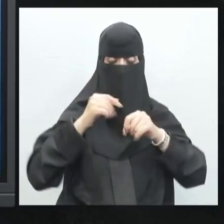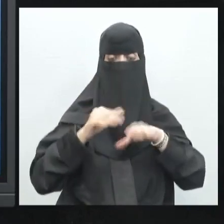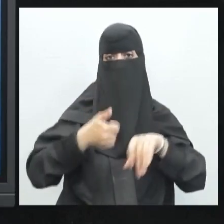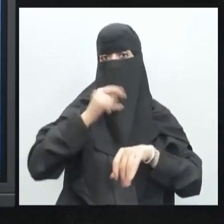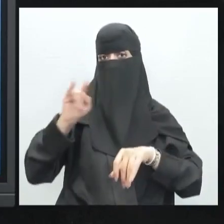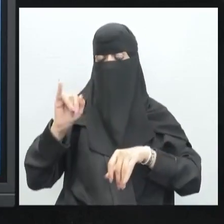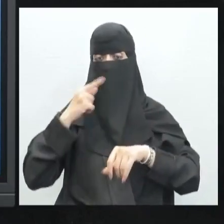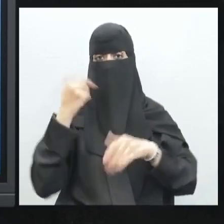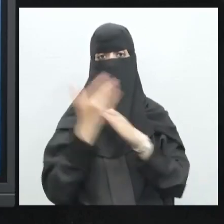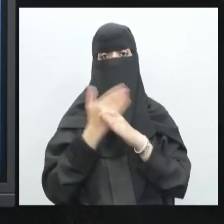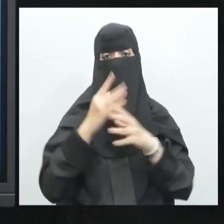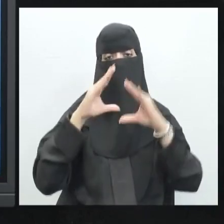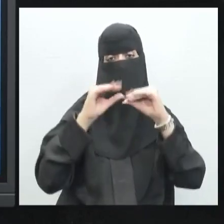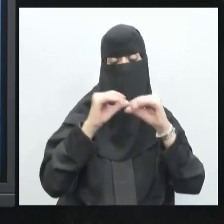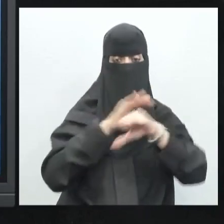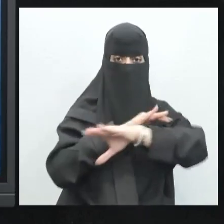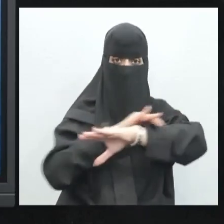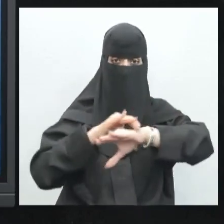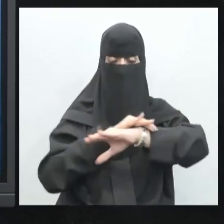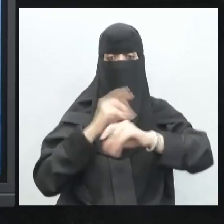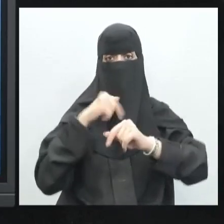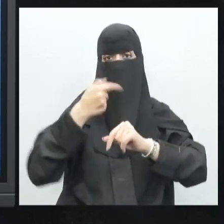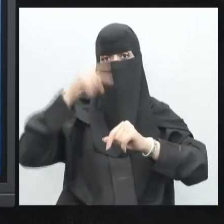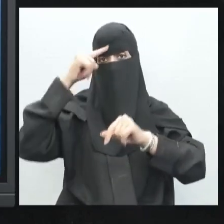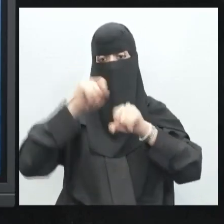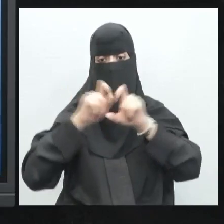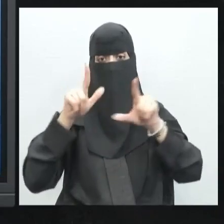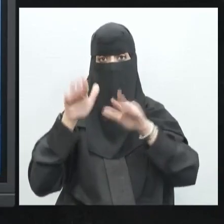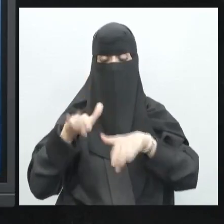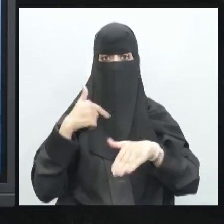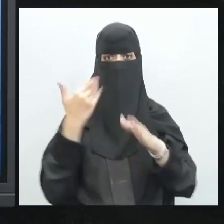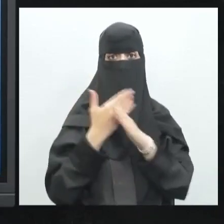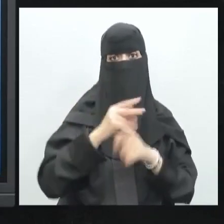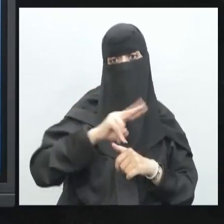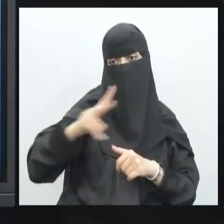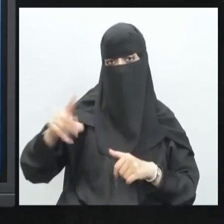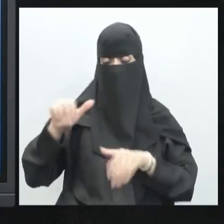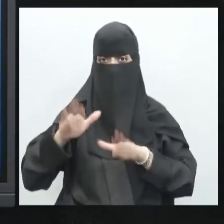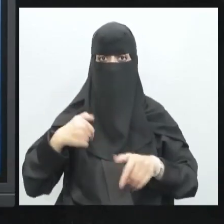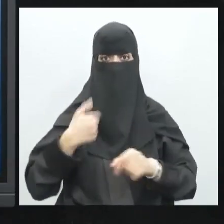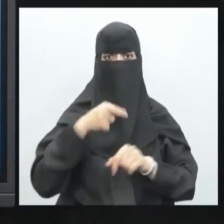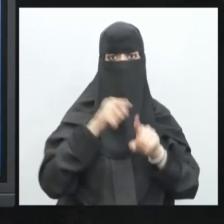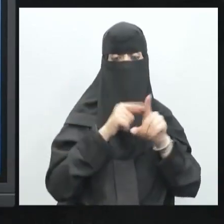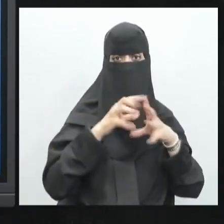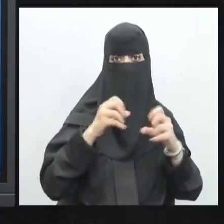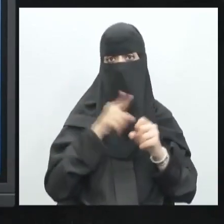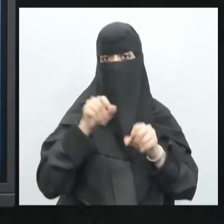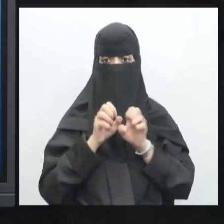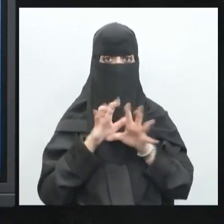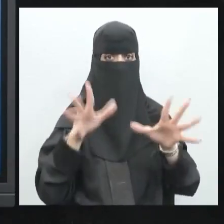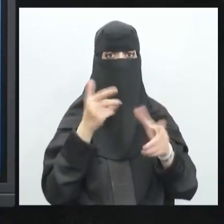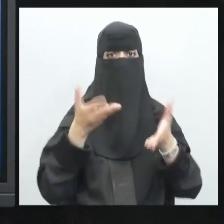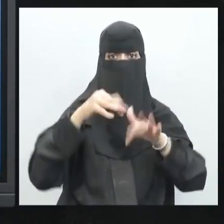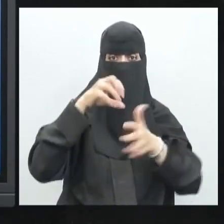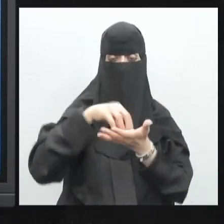تتسبب في عملية هشاشة العظام ومثل ما يظهر معنا لعل تعدد المسميات يدل أن هذا المرض منتشر